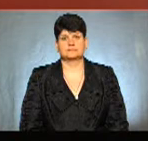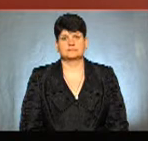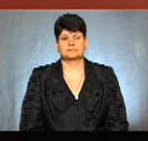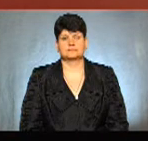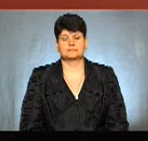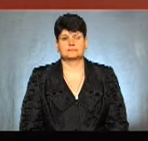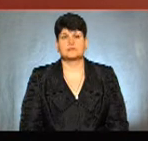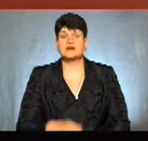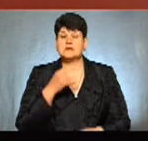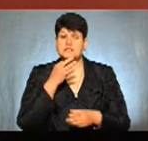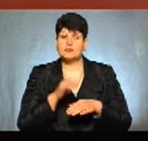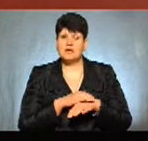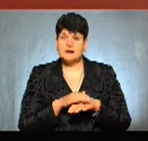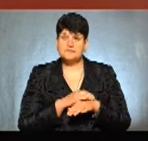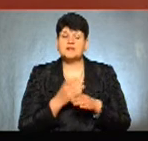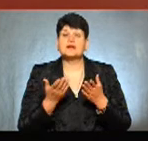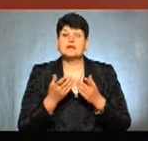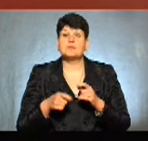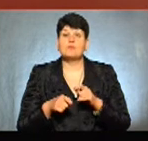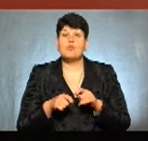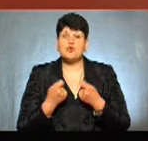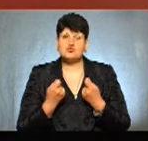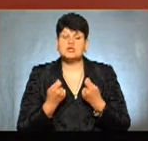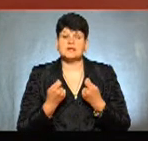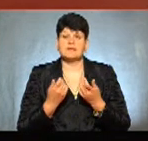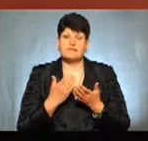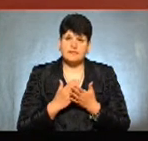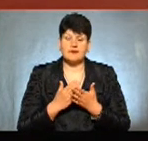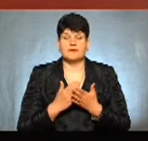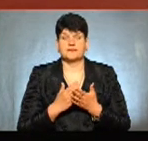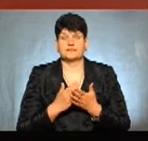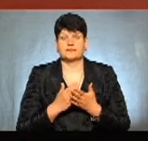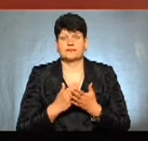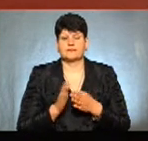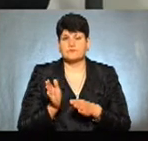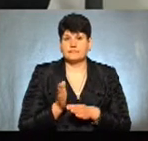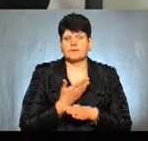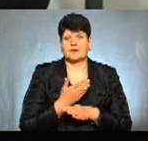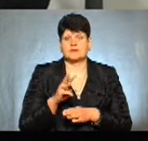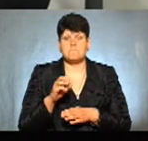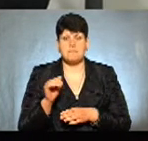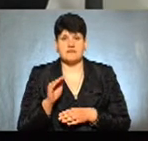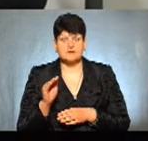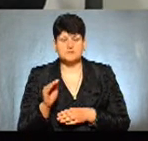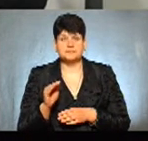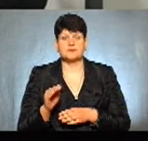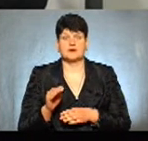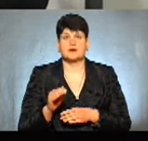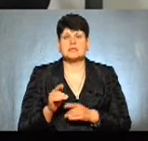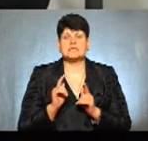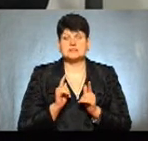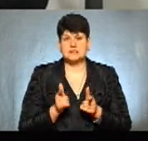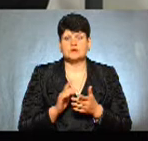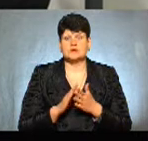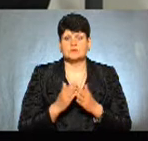Скажіть, будь ласка, переважно через які порушення демонтують мафи? Відповідно, через те, що стану на